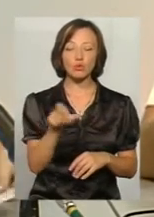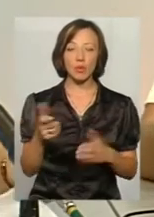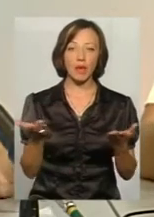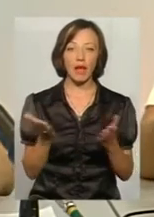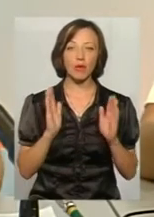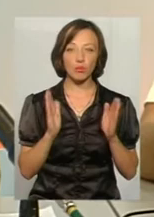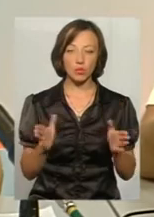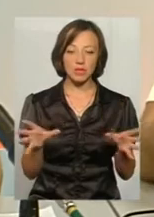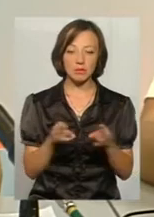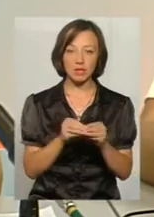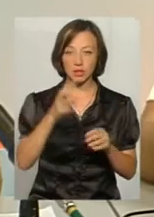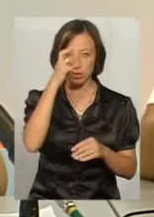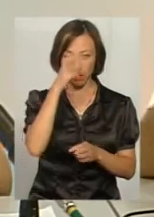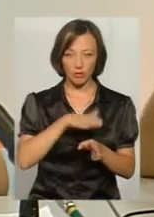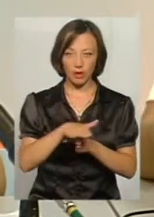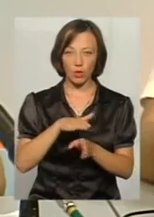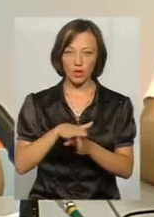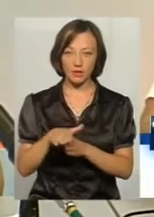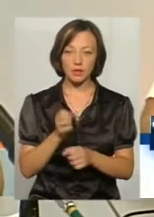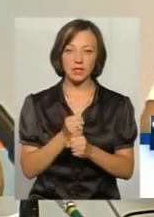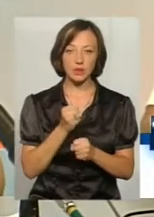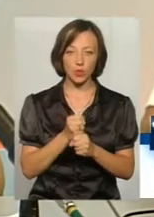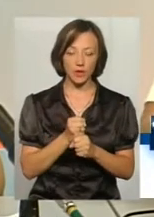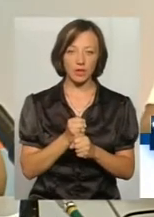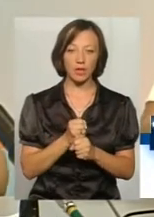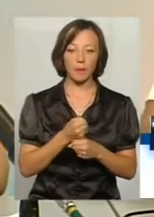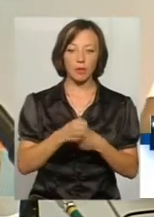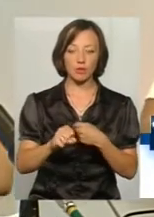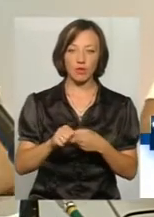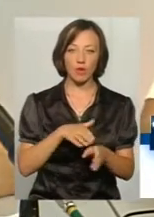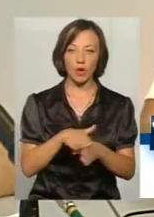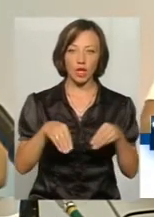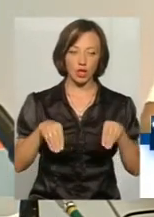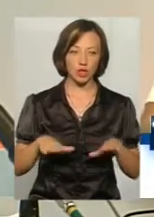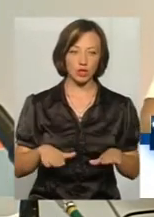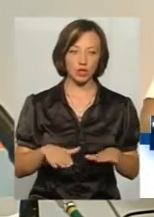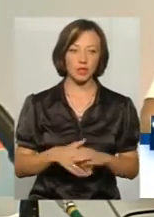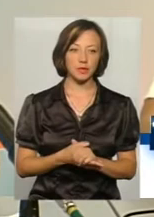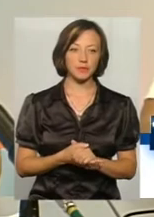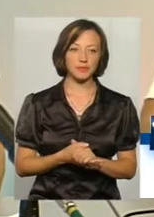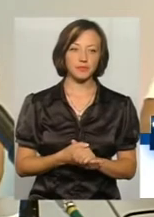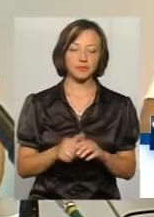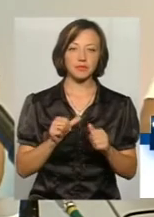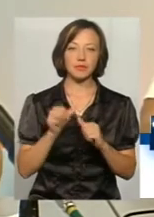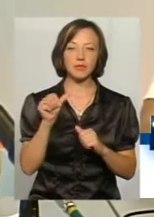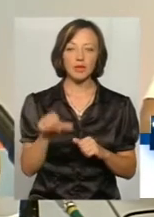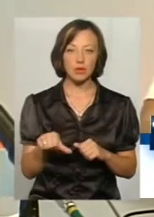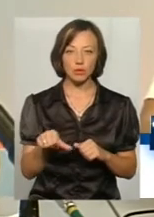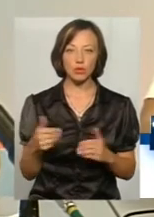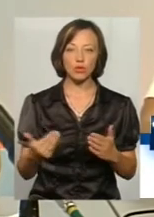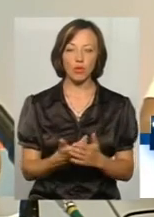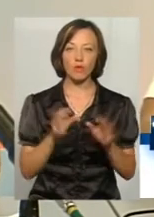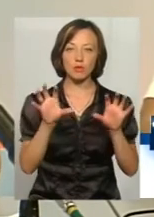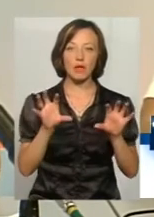спільно з державними виконавцями здійснювати примусове виконання рішень. Крім того, новим